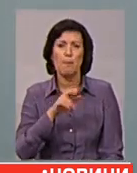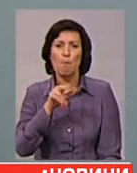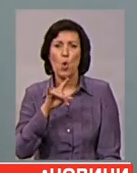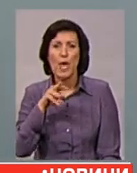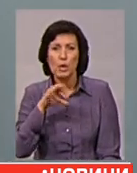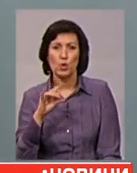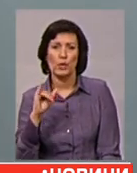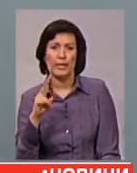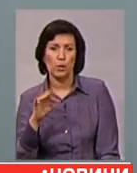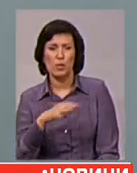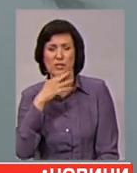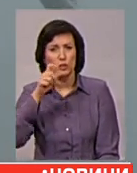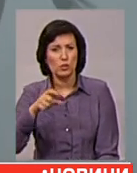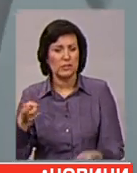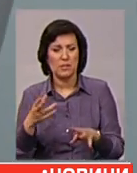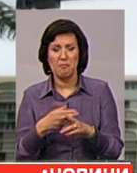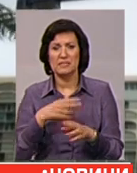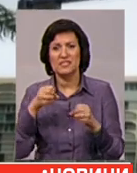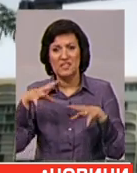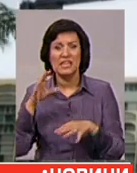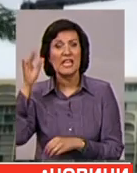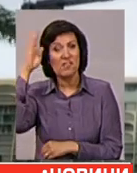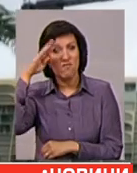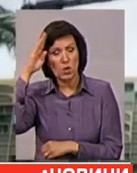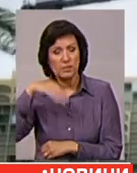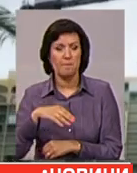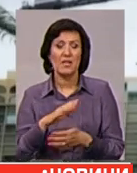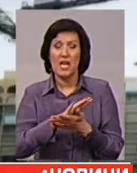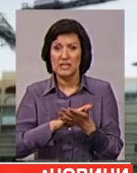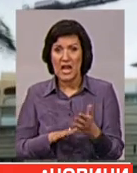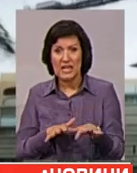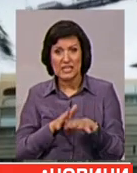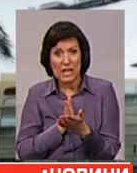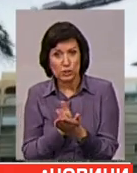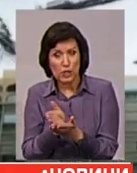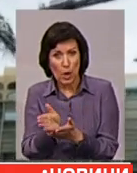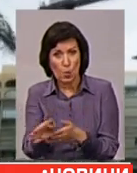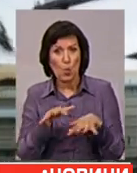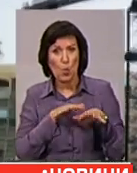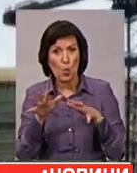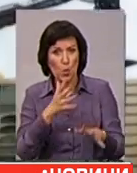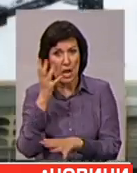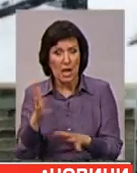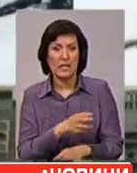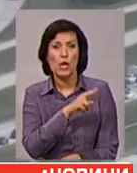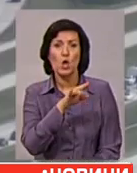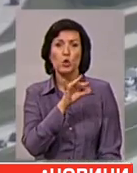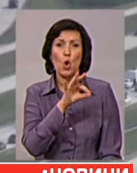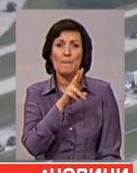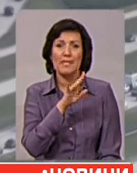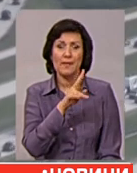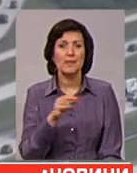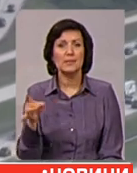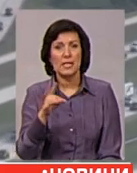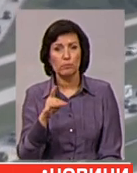тисячу людей на острові залишилися без світла і води. За даними синоптиків, далі на шляху урагану Домініканська республіка, Куба і Флорида. В